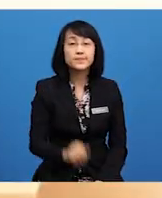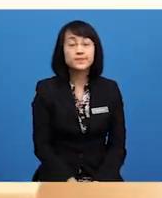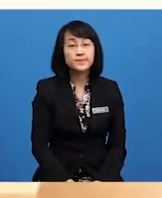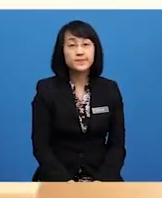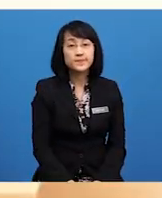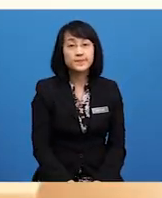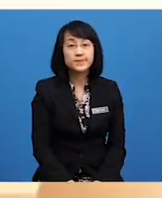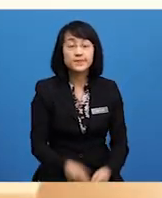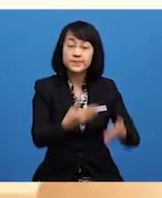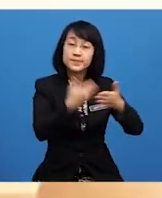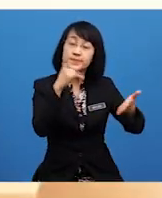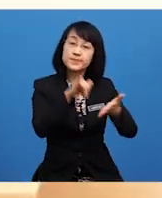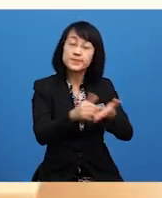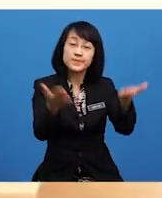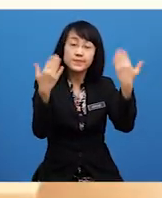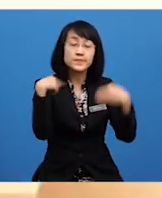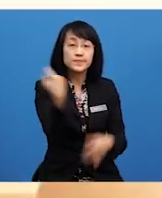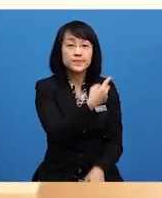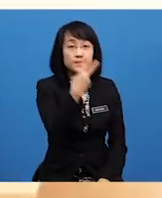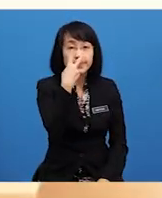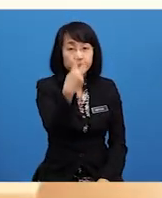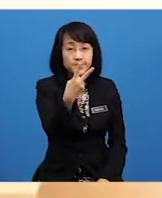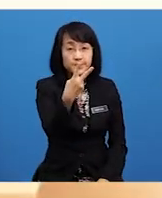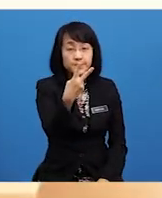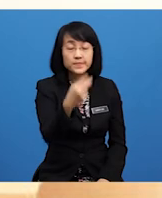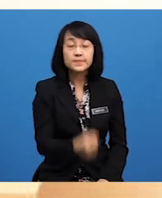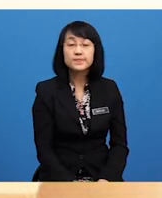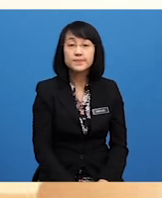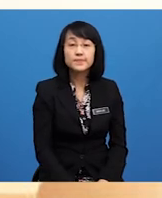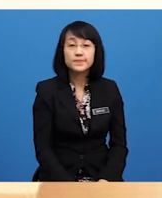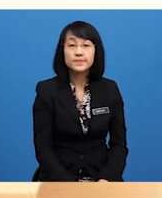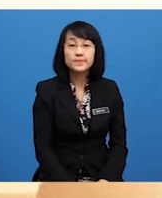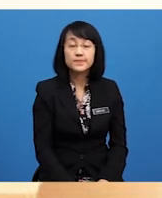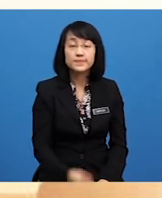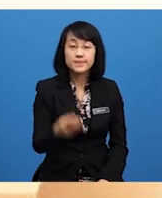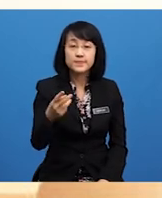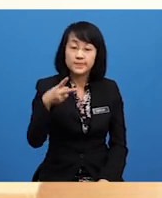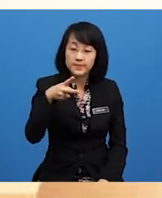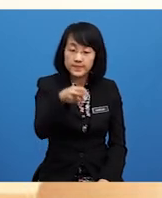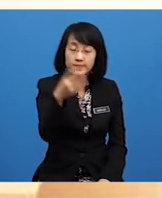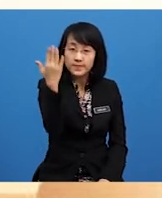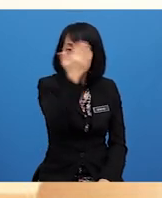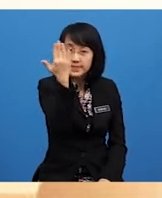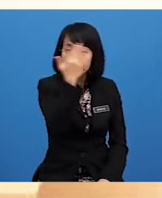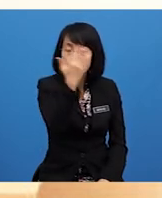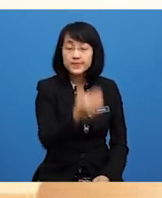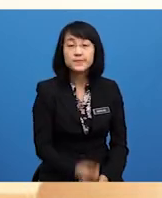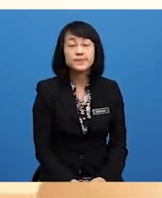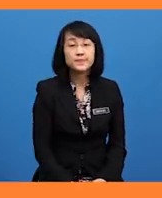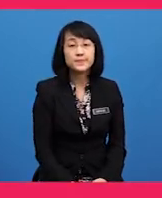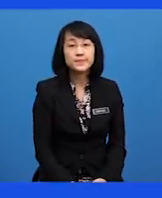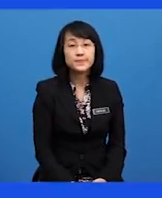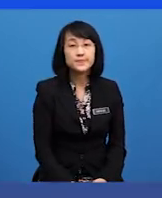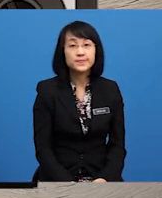itu Mari kita Tonton Keratan Drama Saudaga Besar Dari Kuala Lumpur Yang pernah Ditayangkan